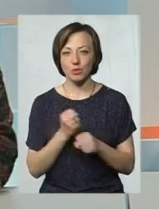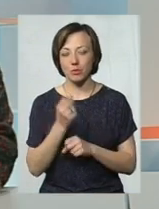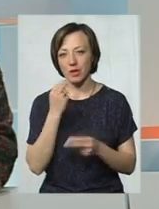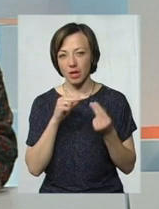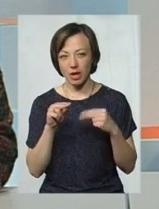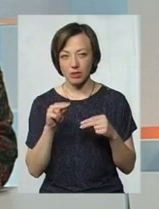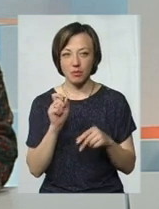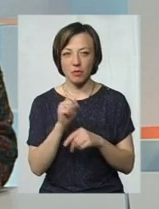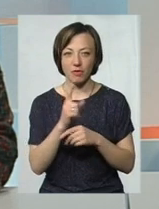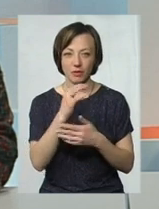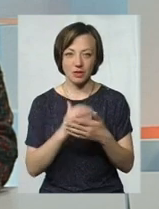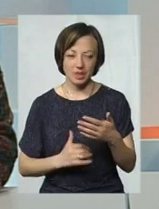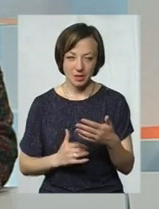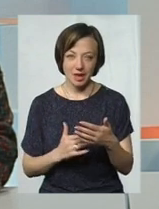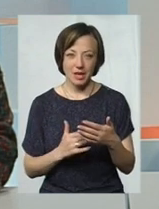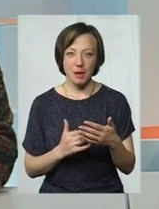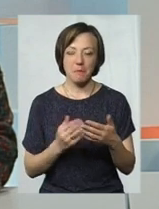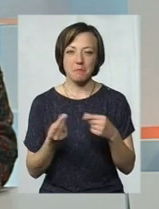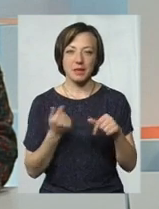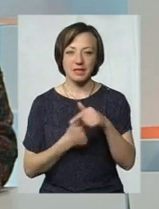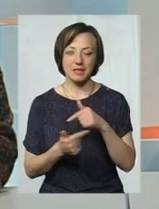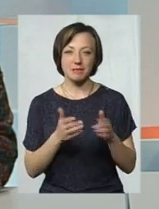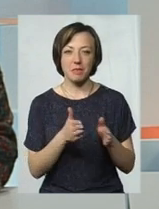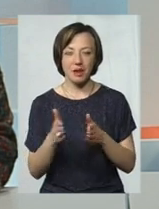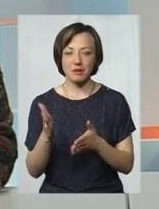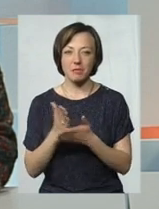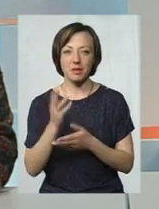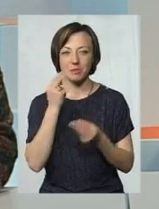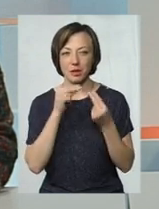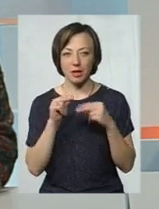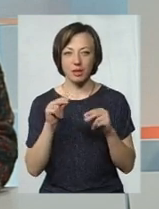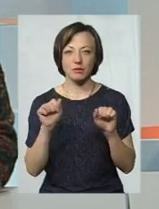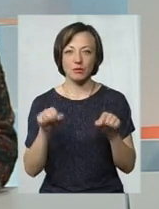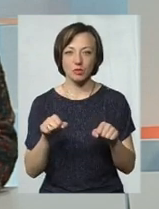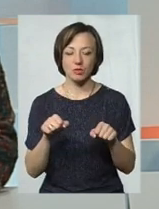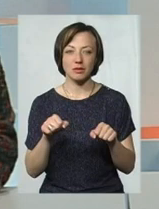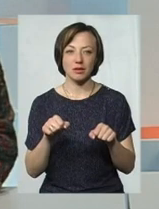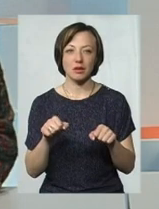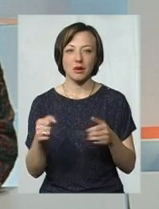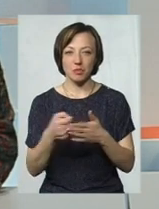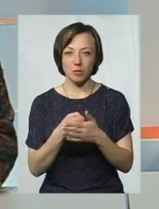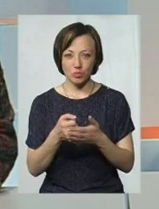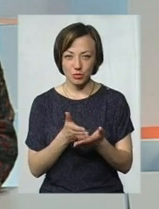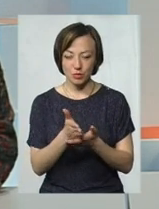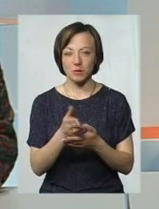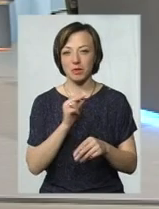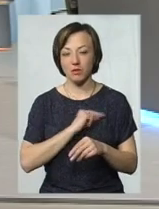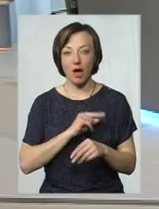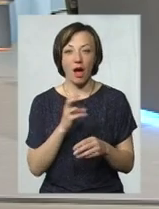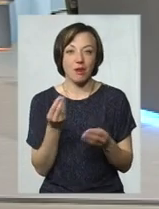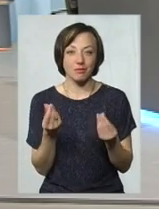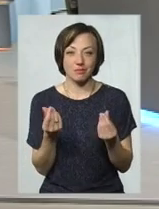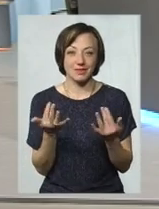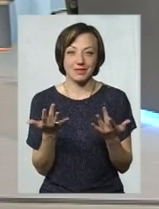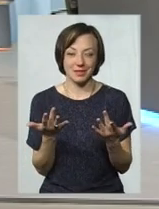краще по функціоналу бізнес-мережу і маркетингу її краще зможе просунути, так, це буде працювати. Але питання бюджету,